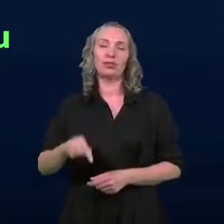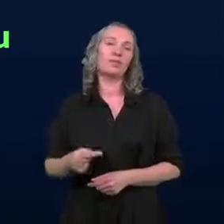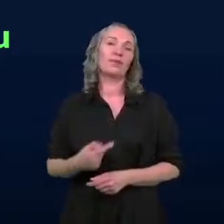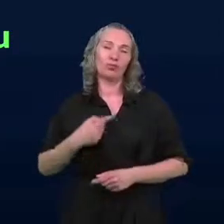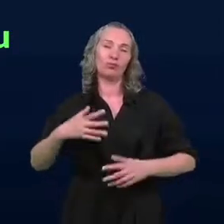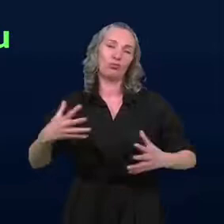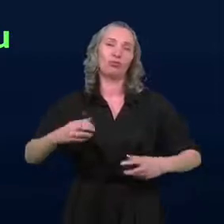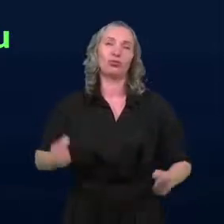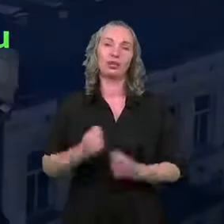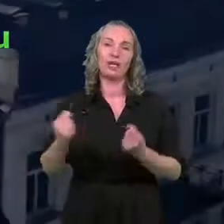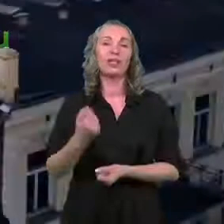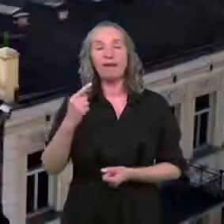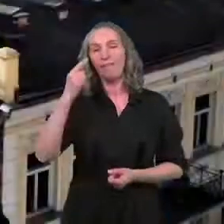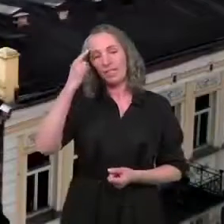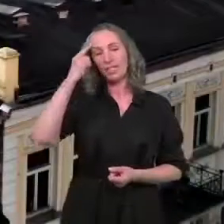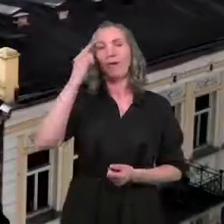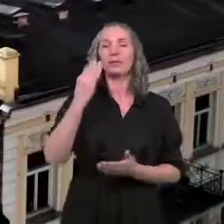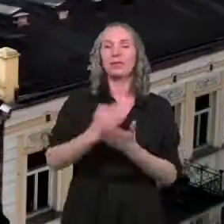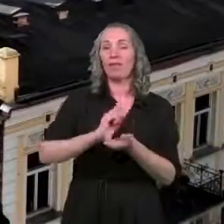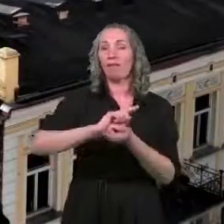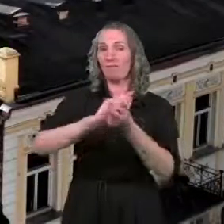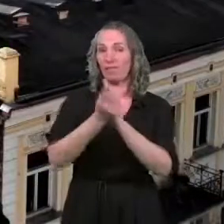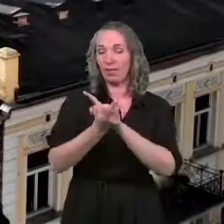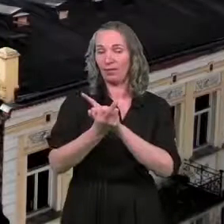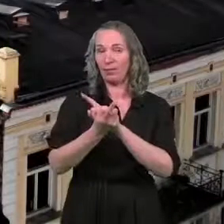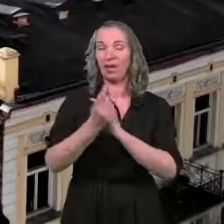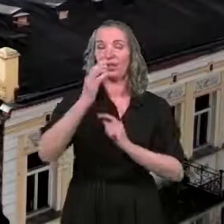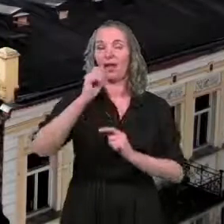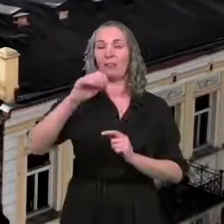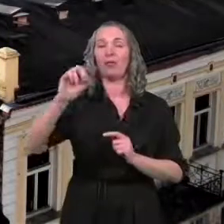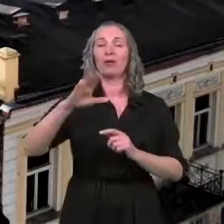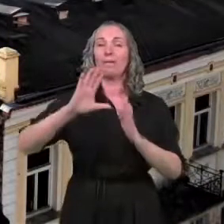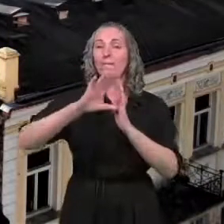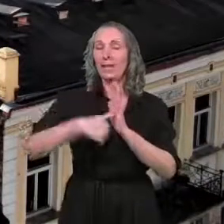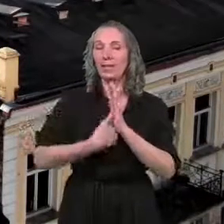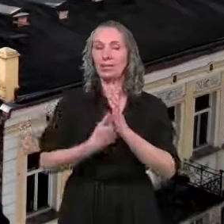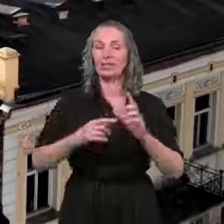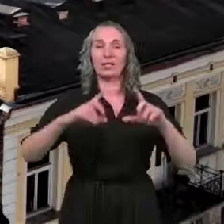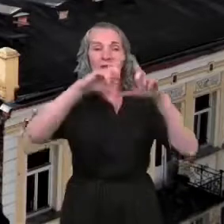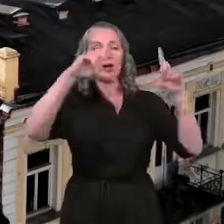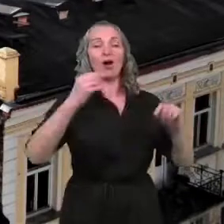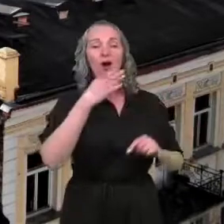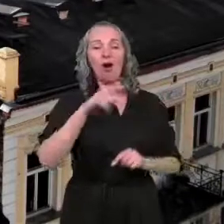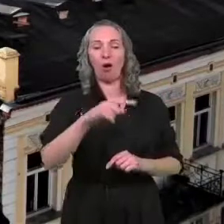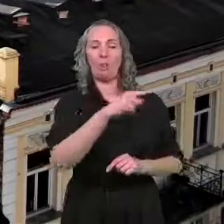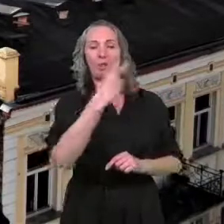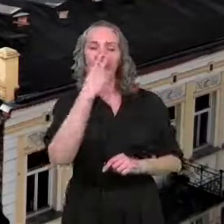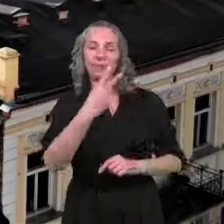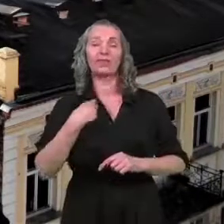działać. Wspomnę chociażby wymiana taboru miejskiego. Tutaj mamy na przykład obrazki, czy